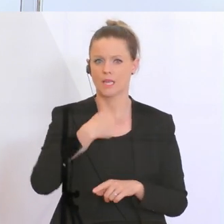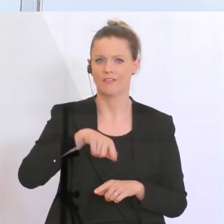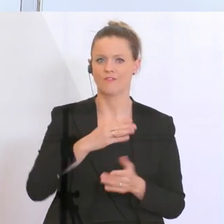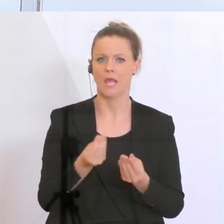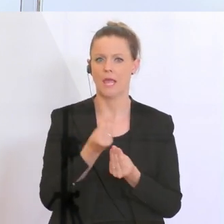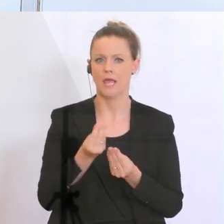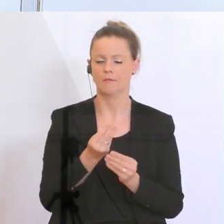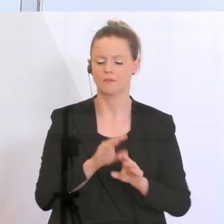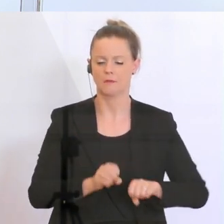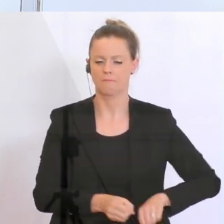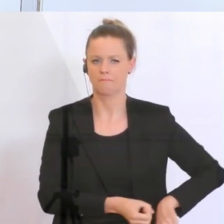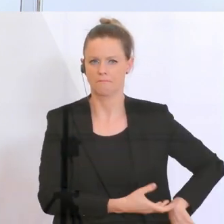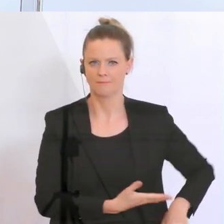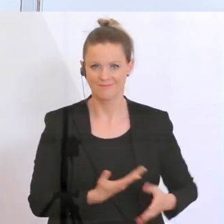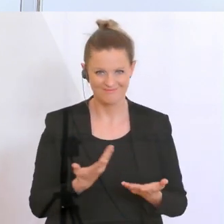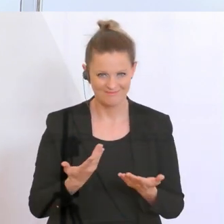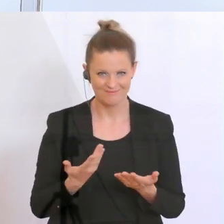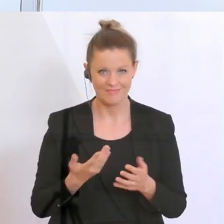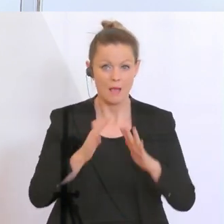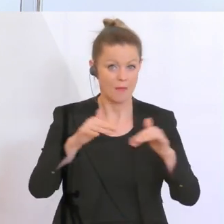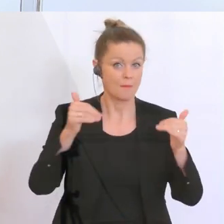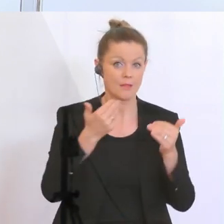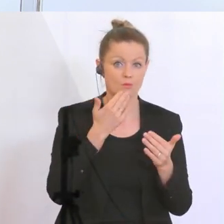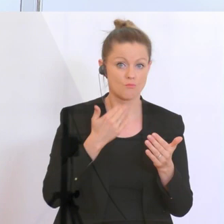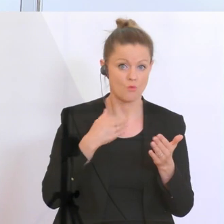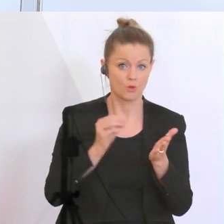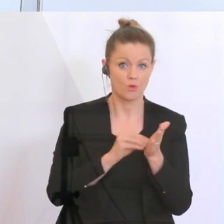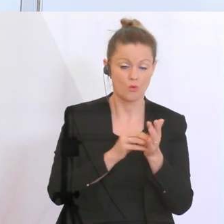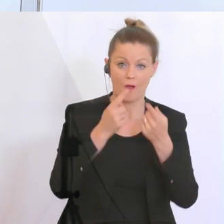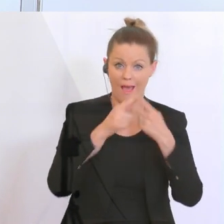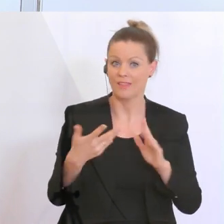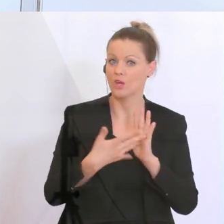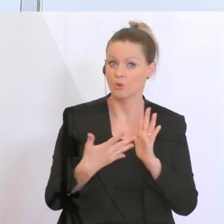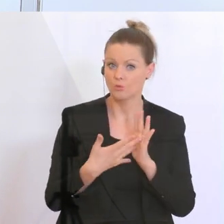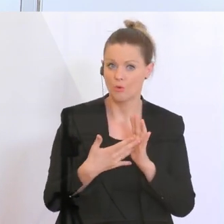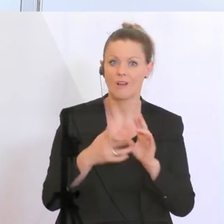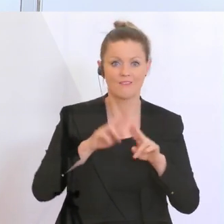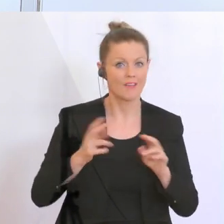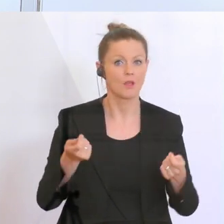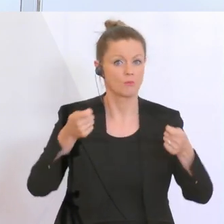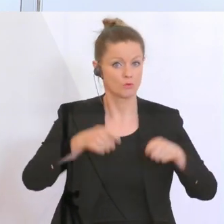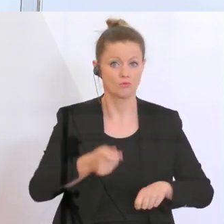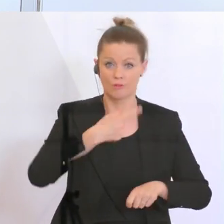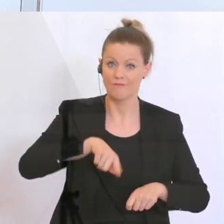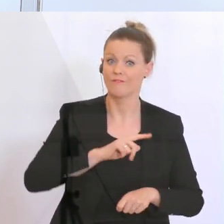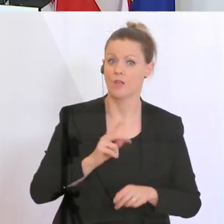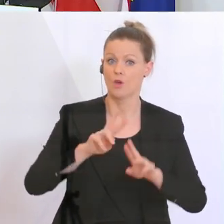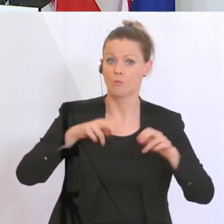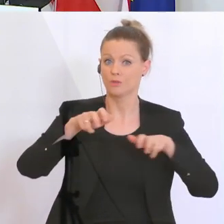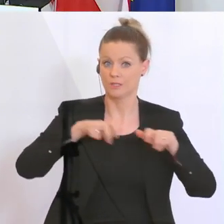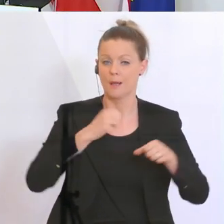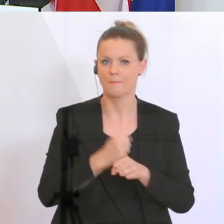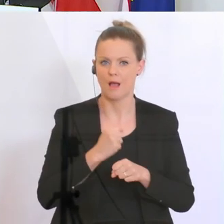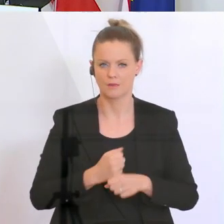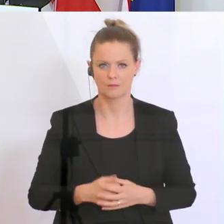Wenn das Parlament darüber hinaus andere Kontrollen haben möchte, dann während das beschlossen wird, werden wir das als Bundesregierung natürlich tun. Aber Sie sind